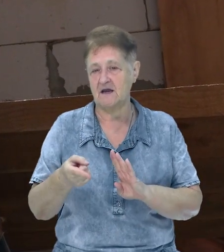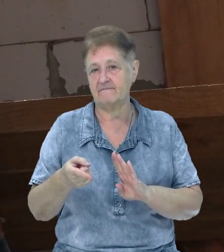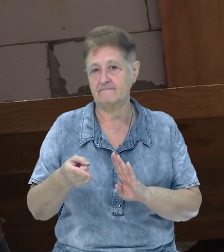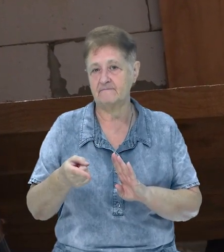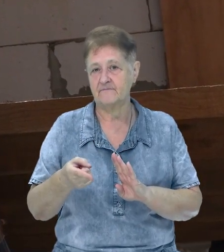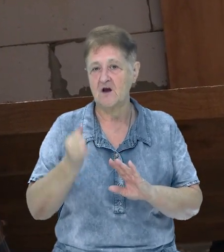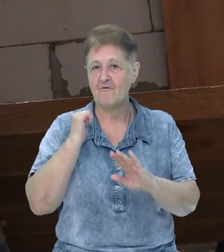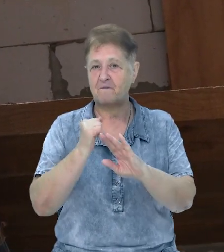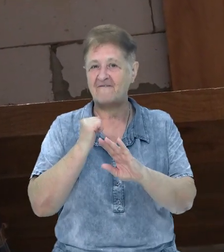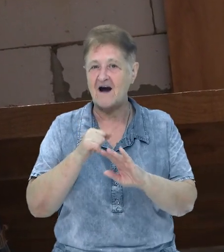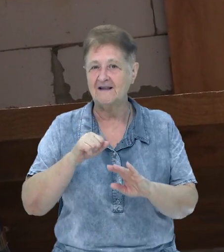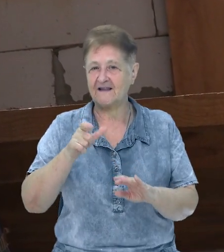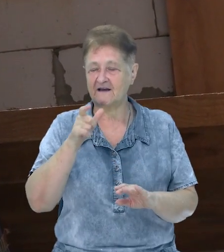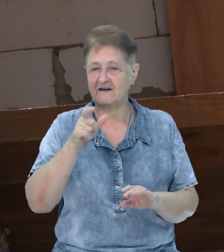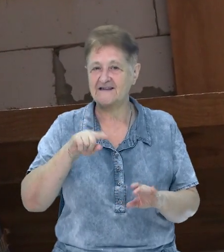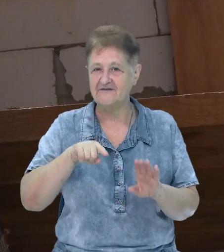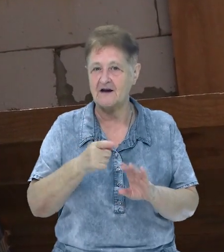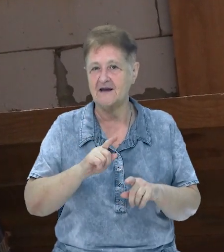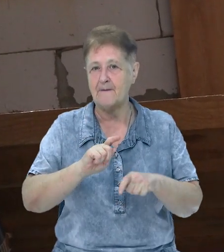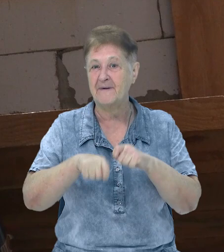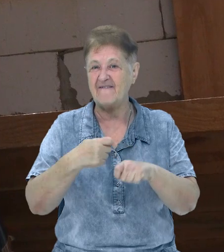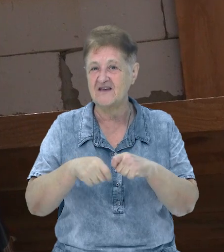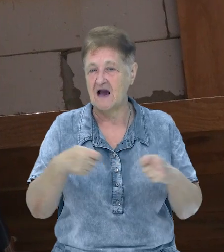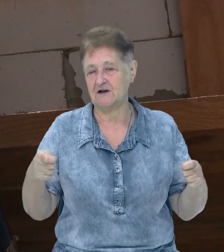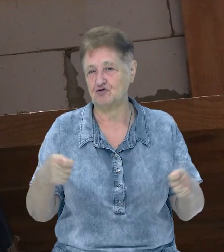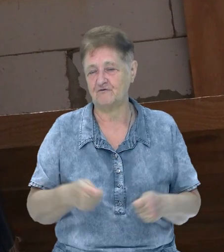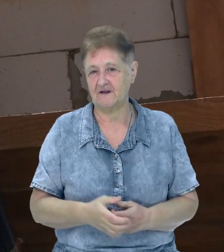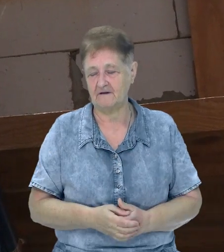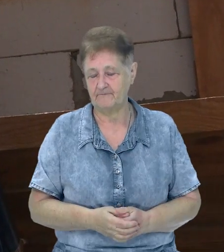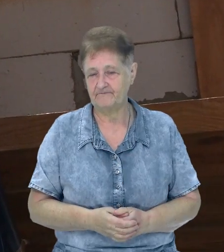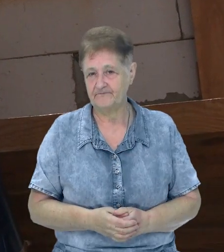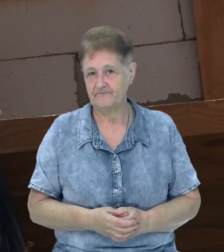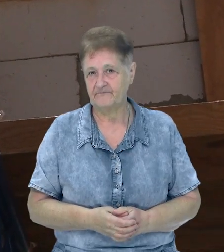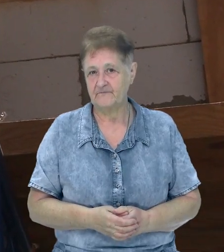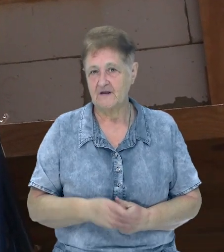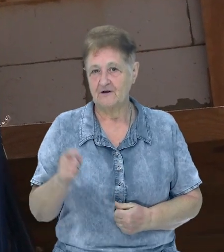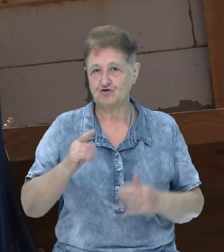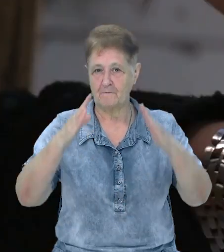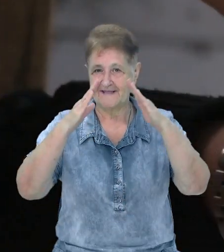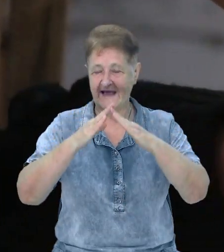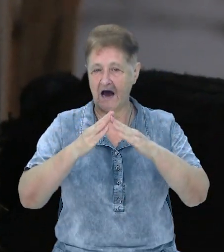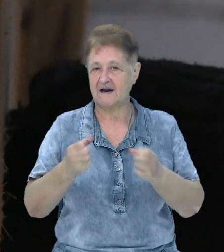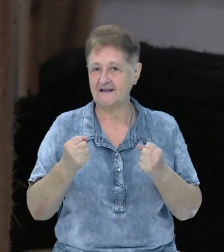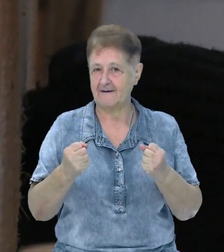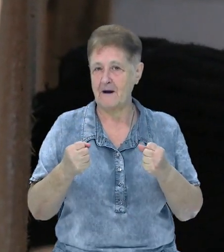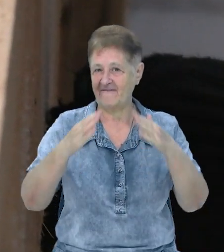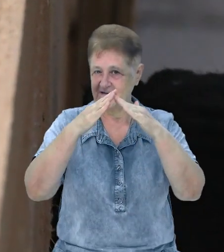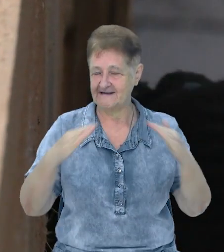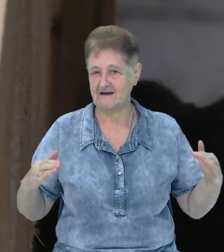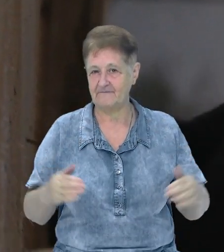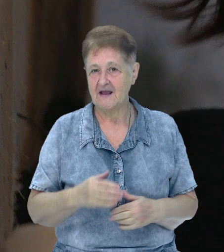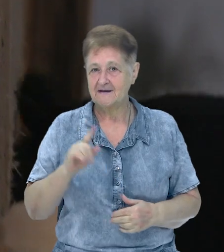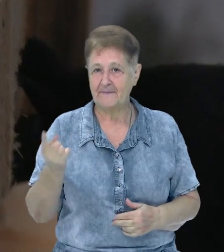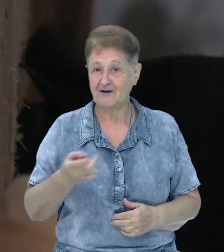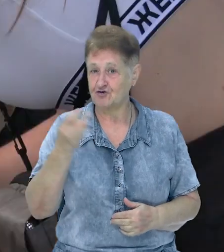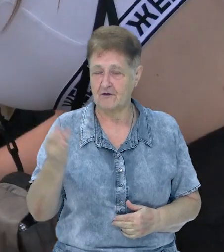цвяхи, прив'язувати їх, зв'язувати опалубку, щоб дах тримався. З першого разу ніколи